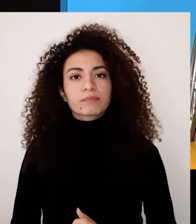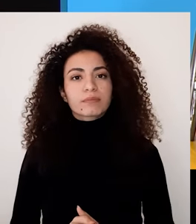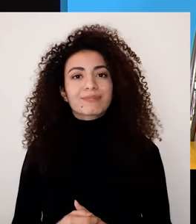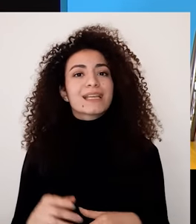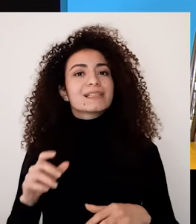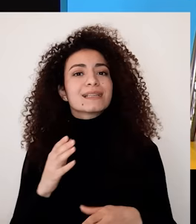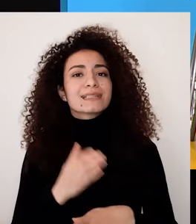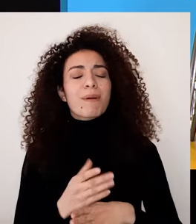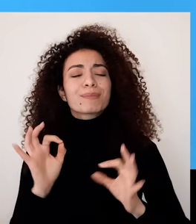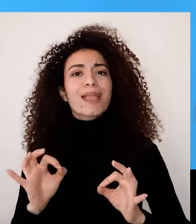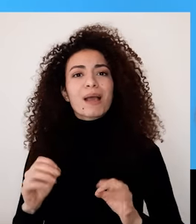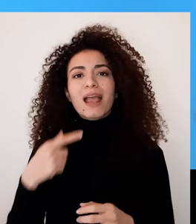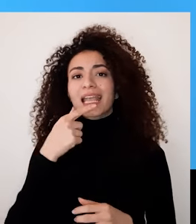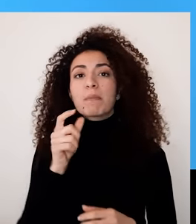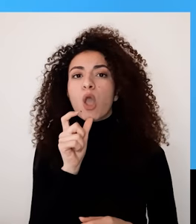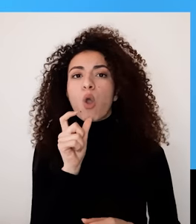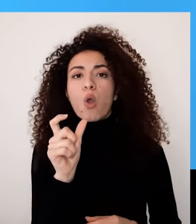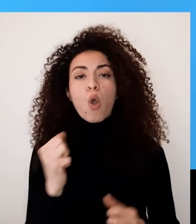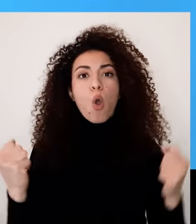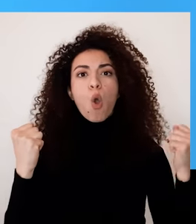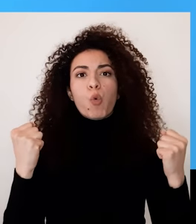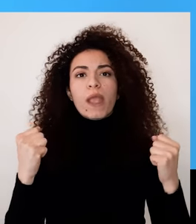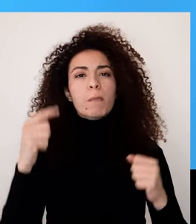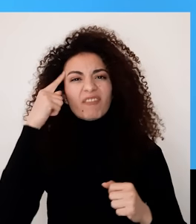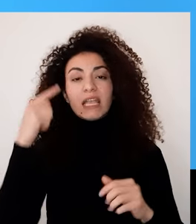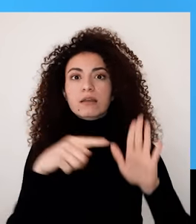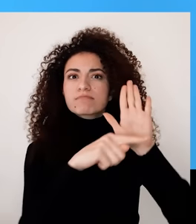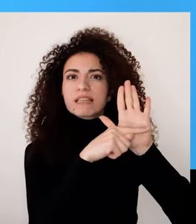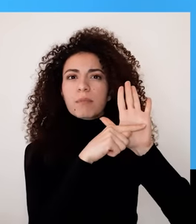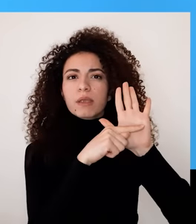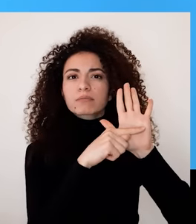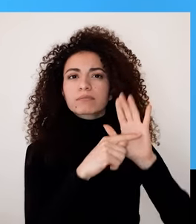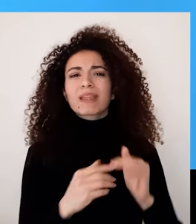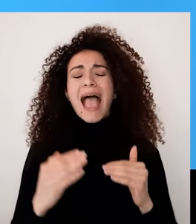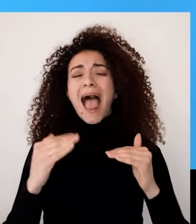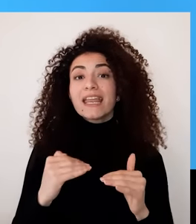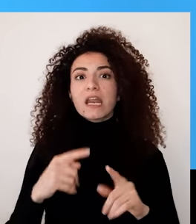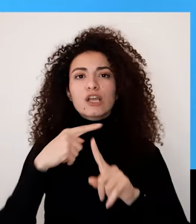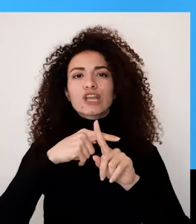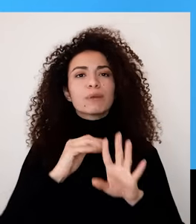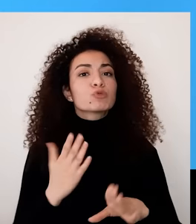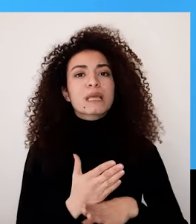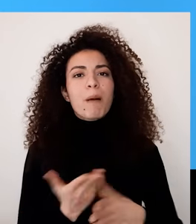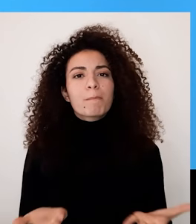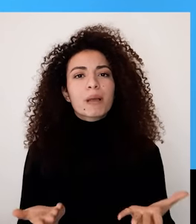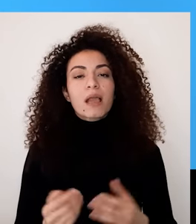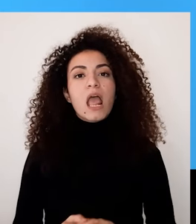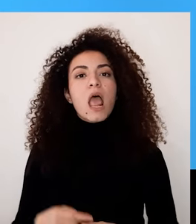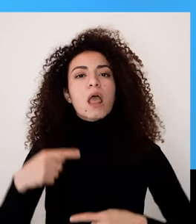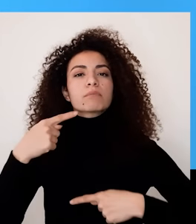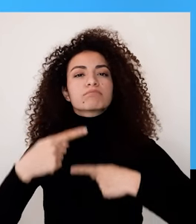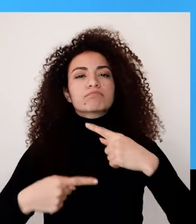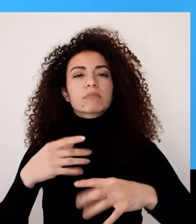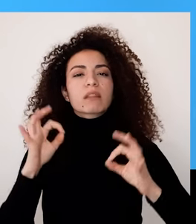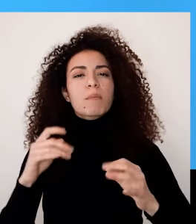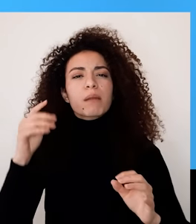زنار لحمل السلاح غالماً بتتصر كلمة القوة بصفات أغلبة سلبية والقليل منها إيجابة أما السبب